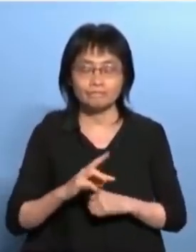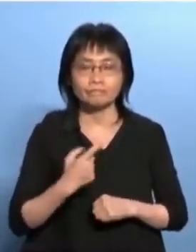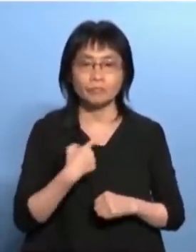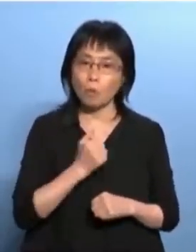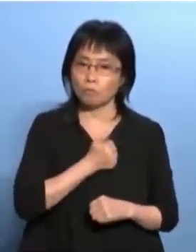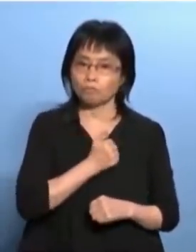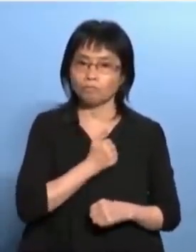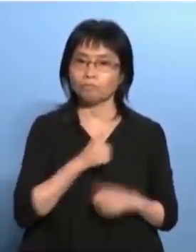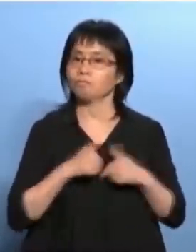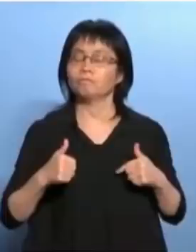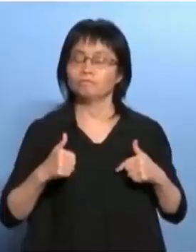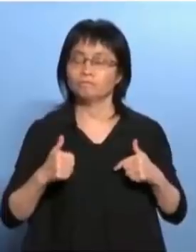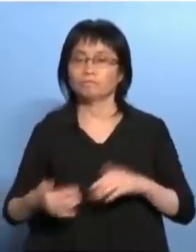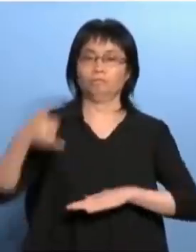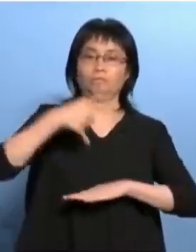老师走出来